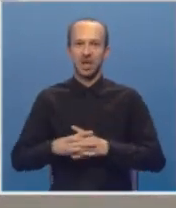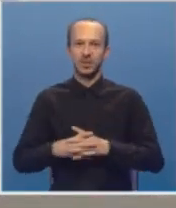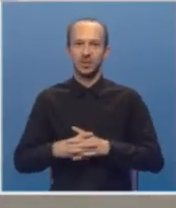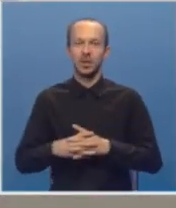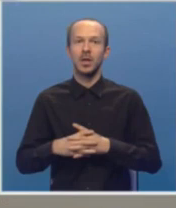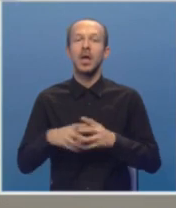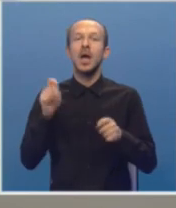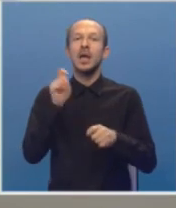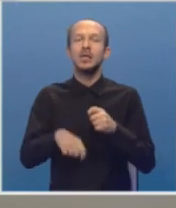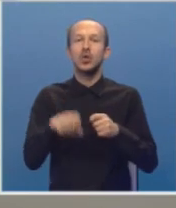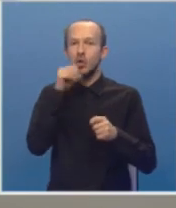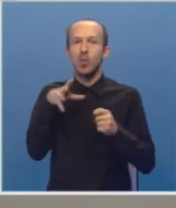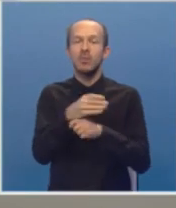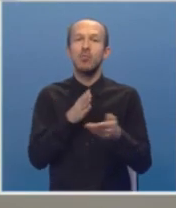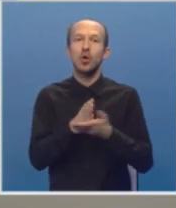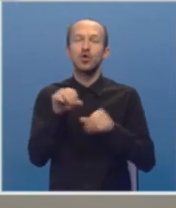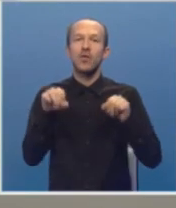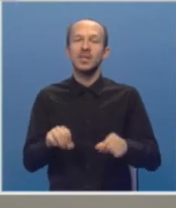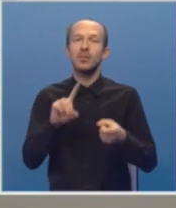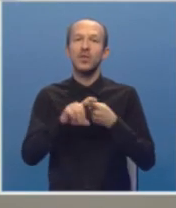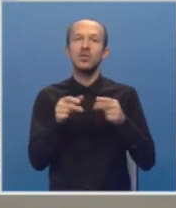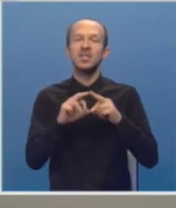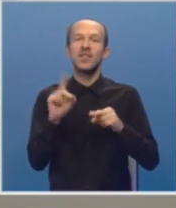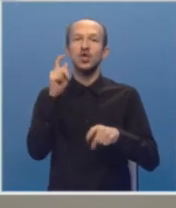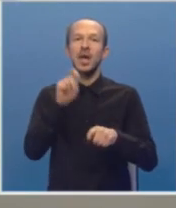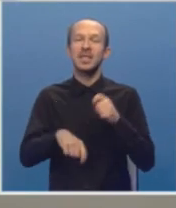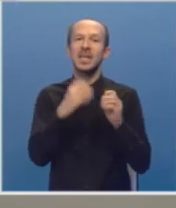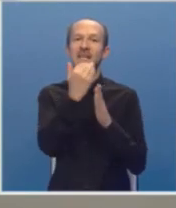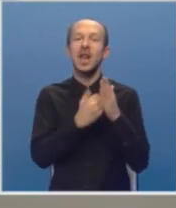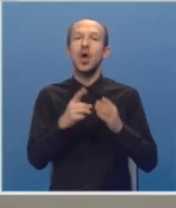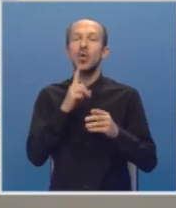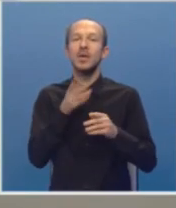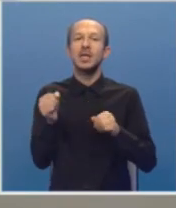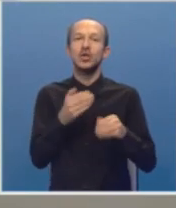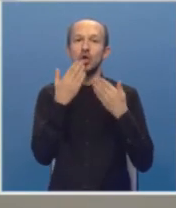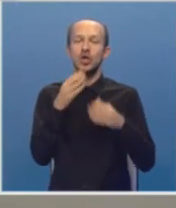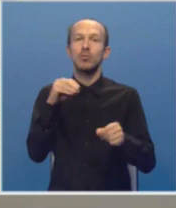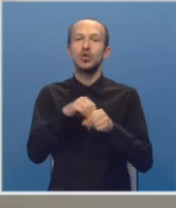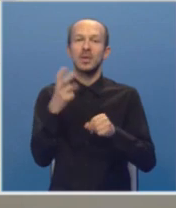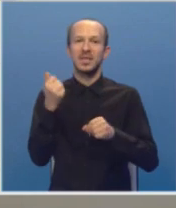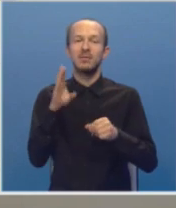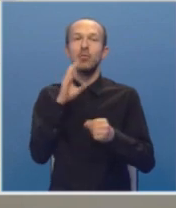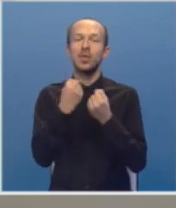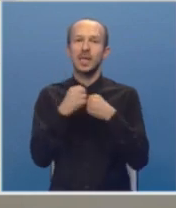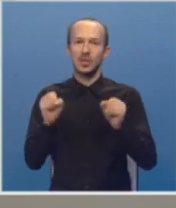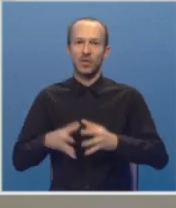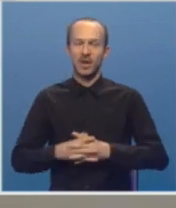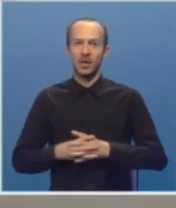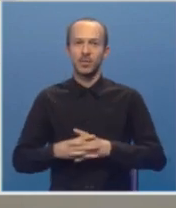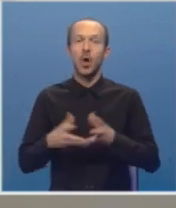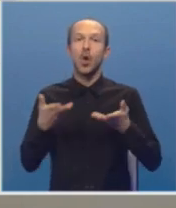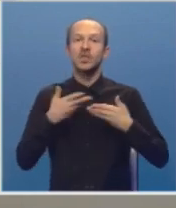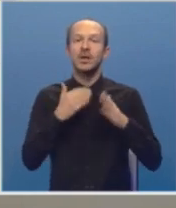Osumničen je za kazno dijelo, zloporabe položaj L vlasti povezano sa više kaznih dijela, koje ima nanosljena šteta budžetskim sredstvima Bosne i Hercegovine, a